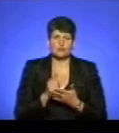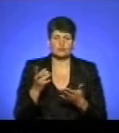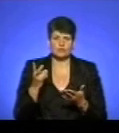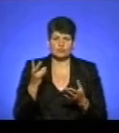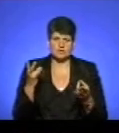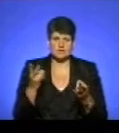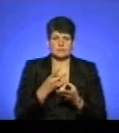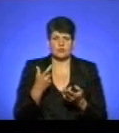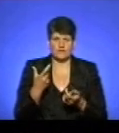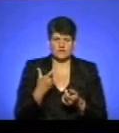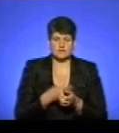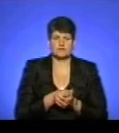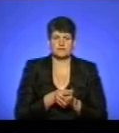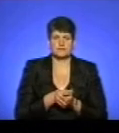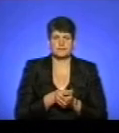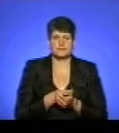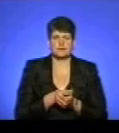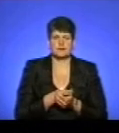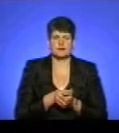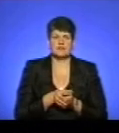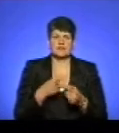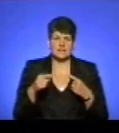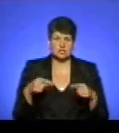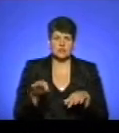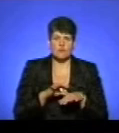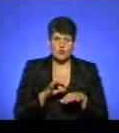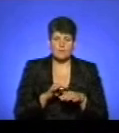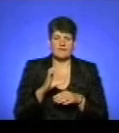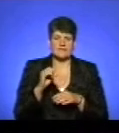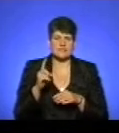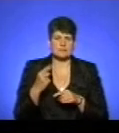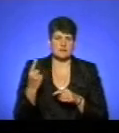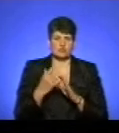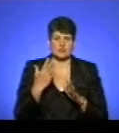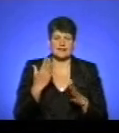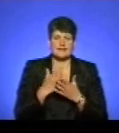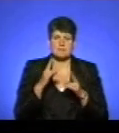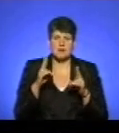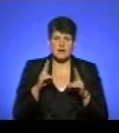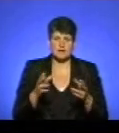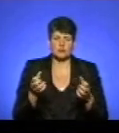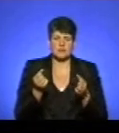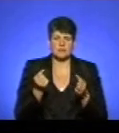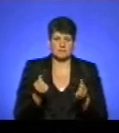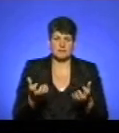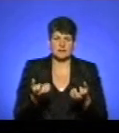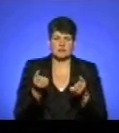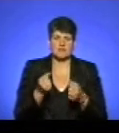потрібно вакцинувати, ну, від інших ще також хвороб, але відсказу в першу чергу. Дивіться, є правила утримання тварин,